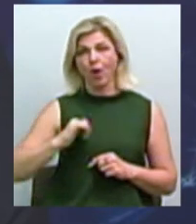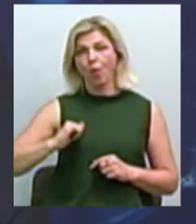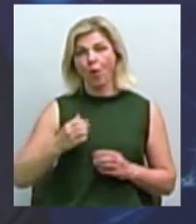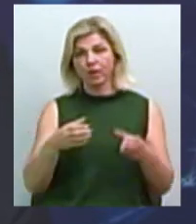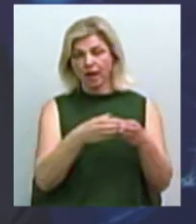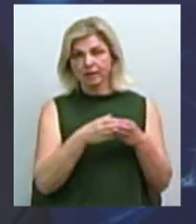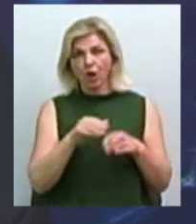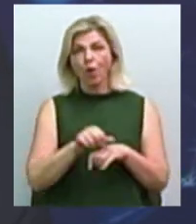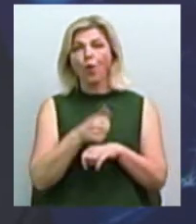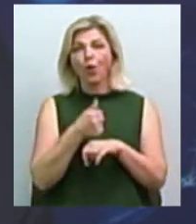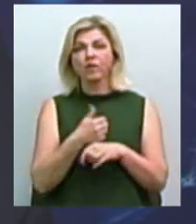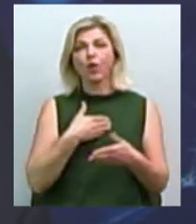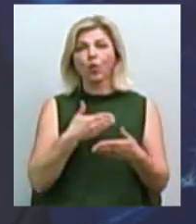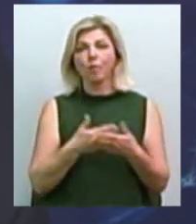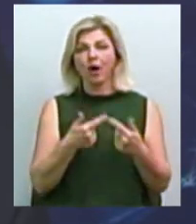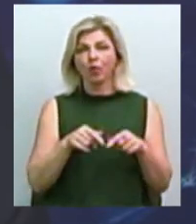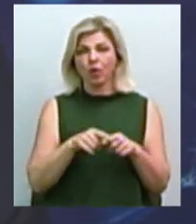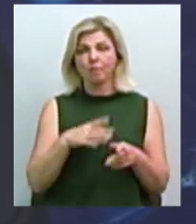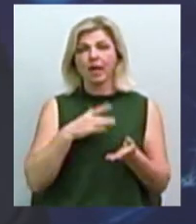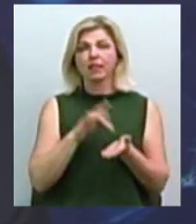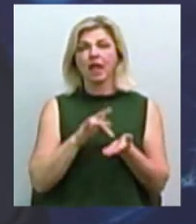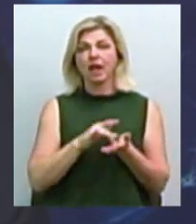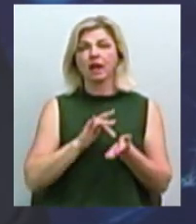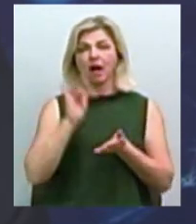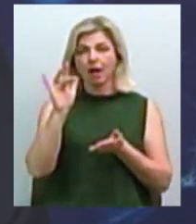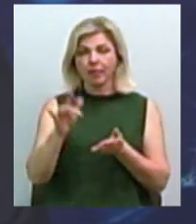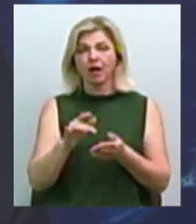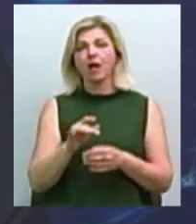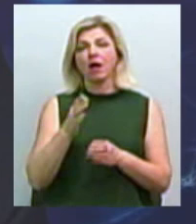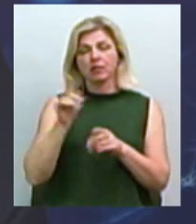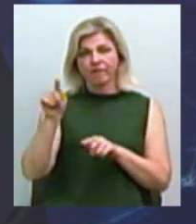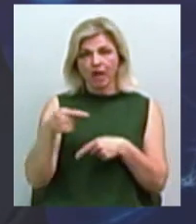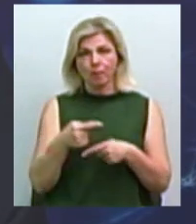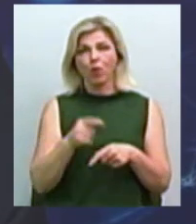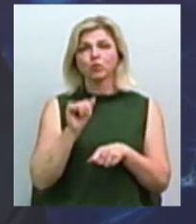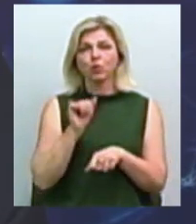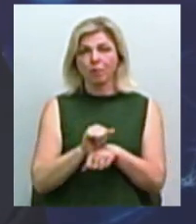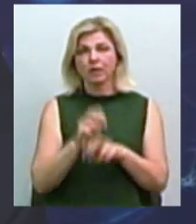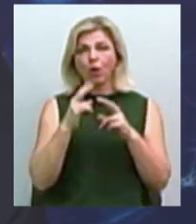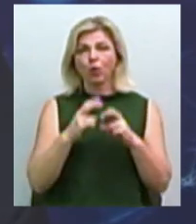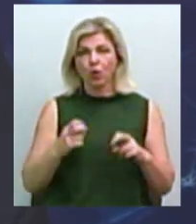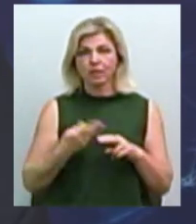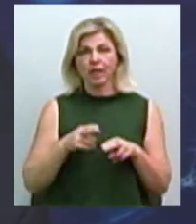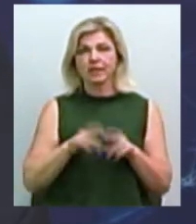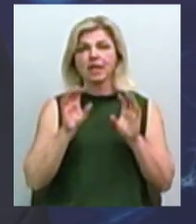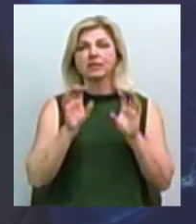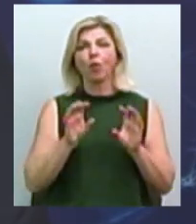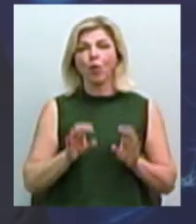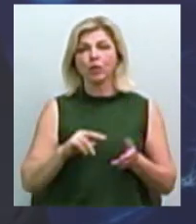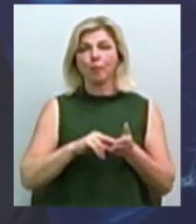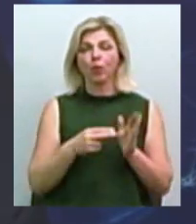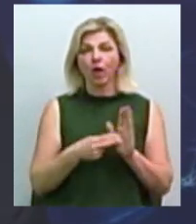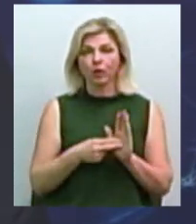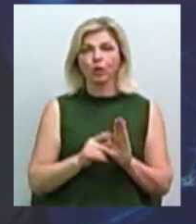громадських організацій, ми направили 4 телеграми з вимогою зупинити розгляд цього законопроєкту і